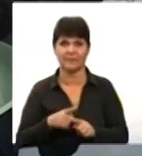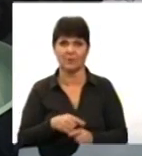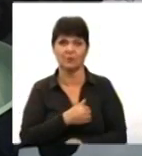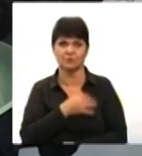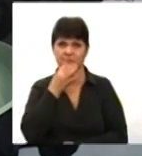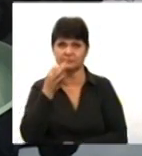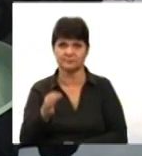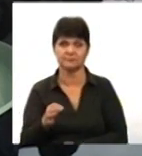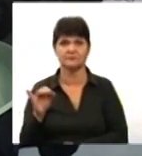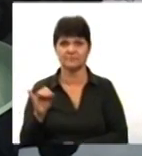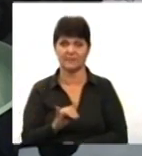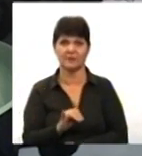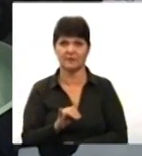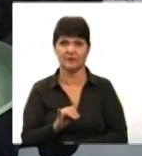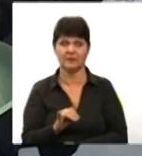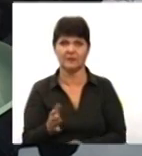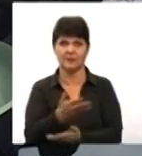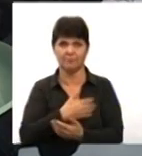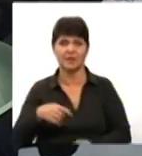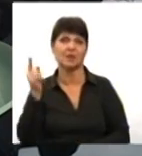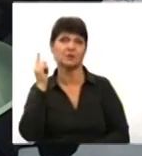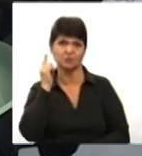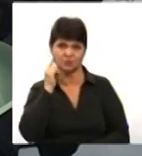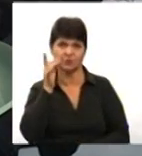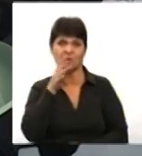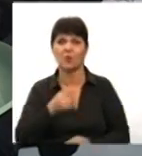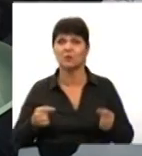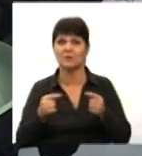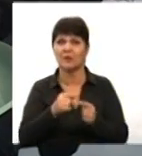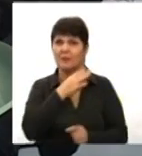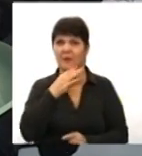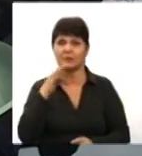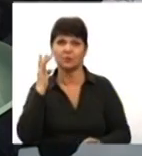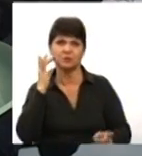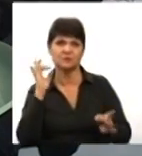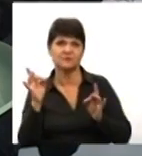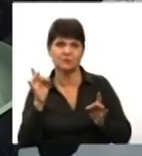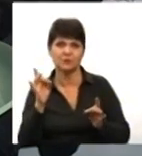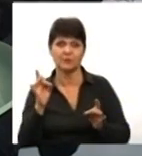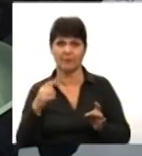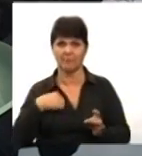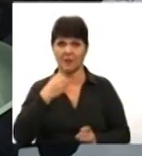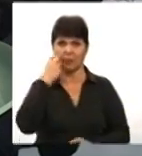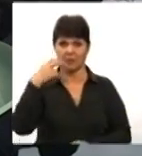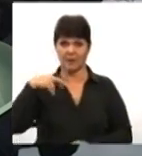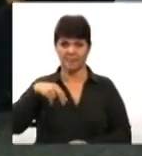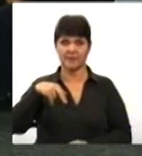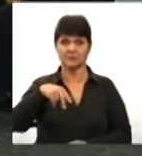ми чуємо одночасно дуже багато звуків, коли ми пересуваємось містом.